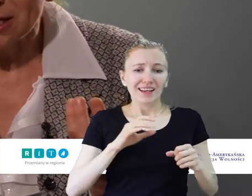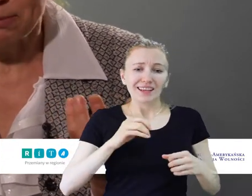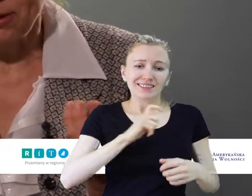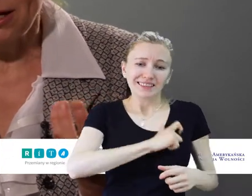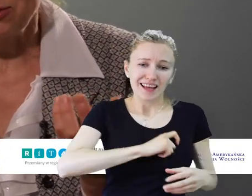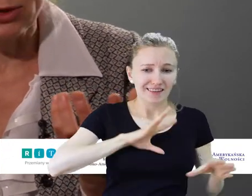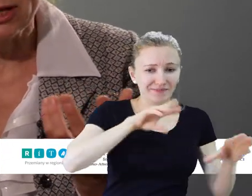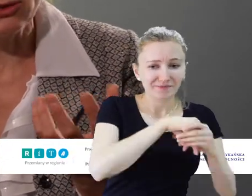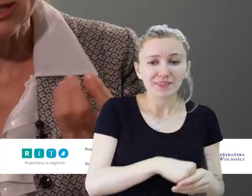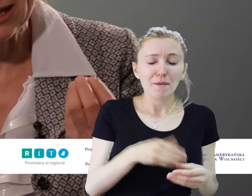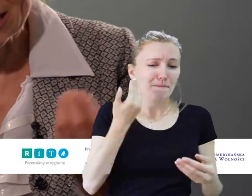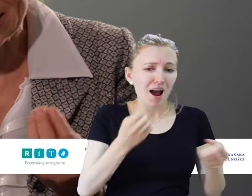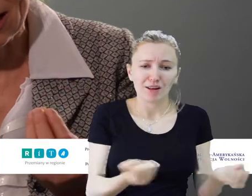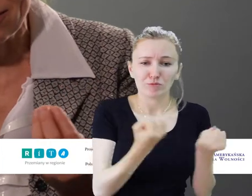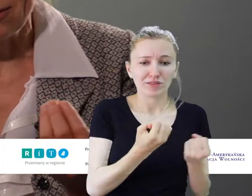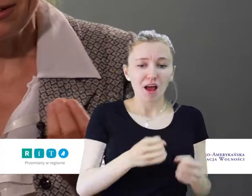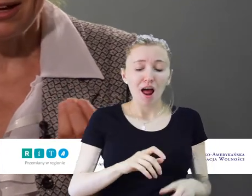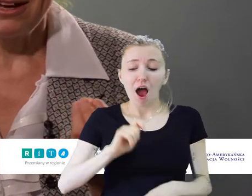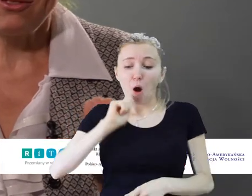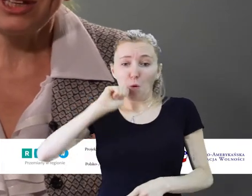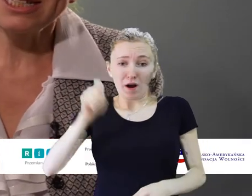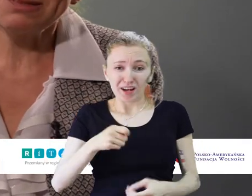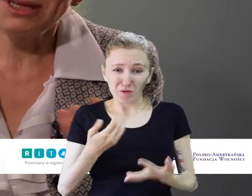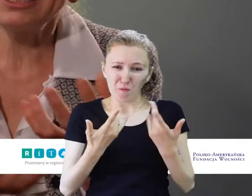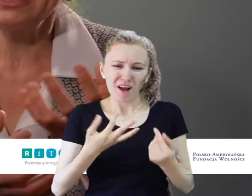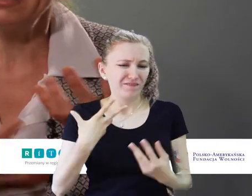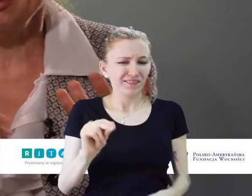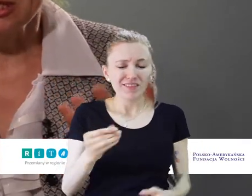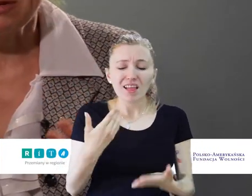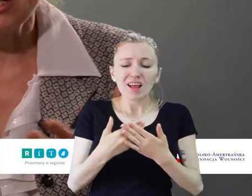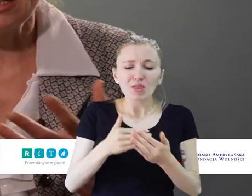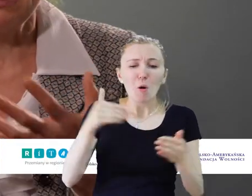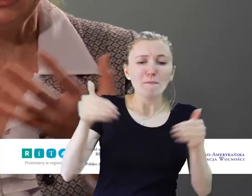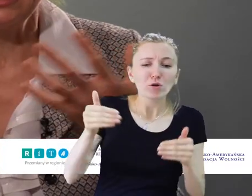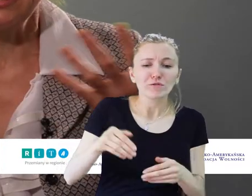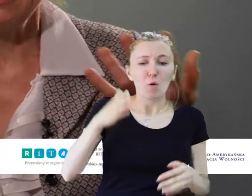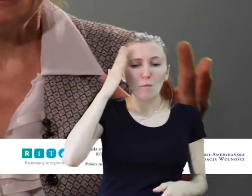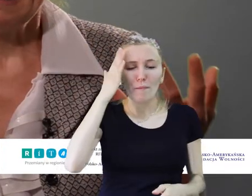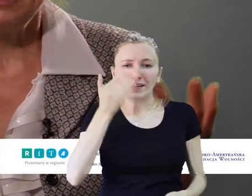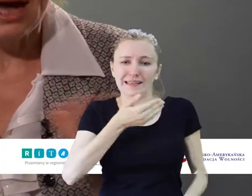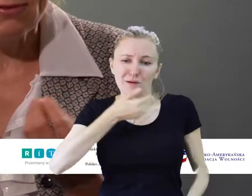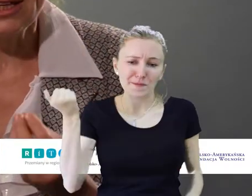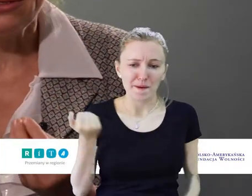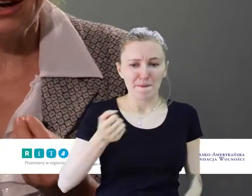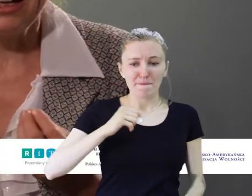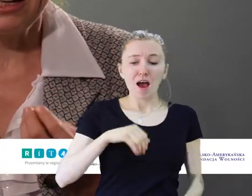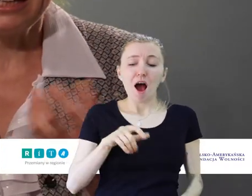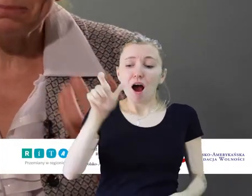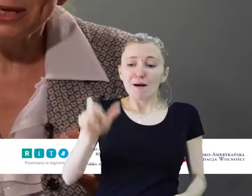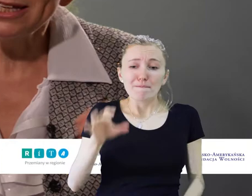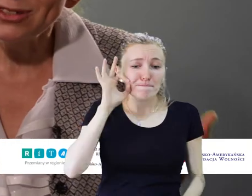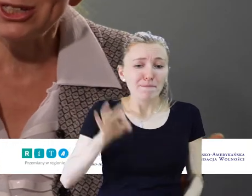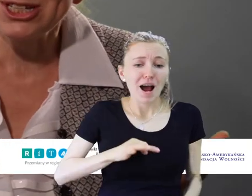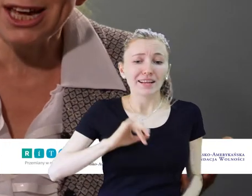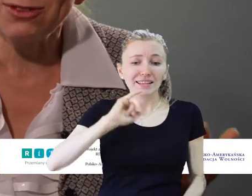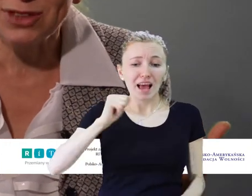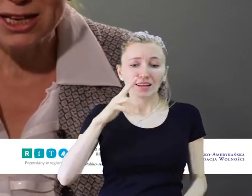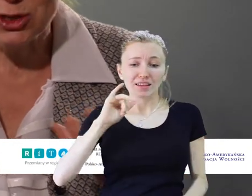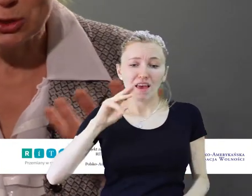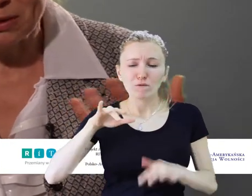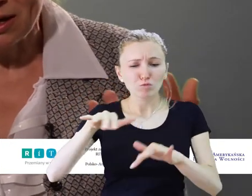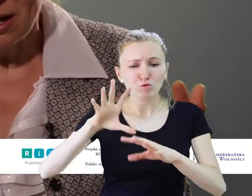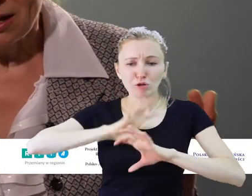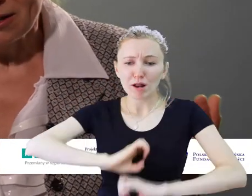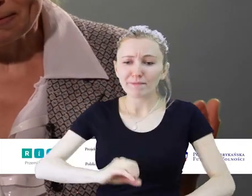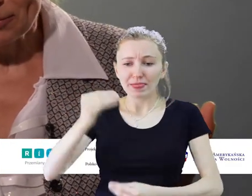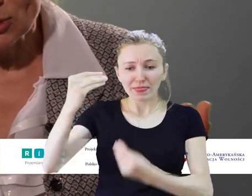zrobić pierwszy projekt z Ukrainy, to też nie легко. W nas nie ma takich możliwości, nie ma takich nawyków, ale terpienia wistaje w